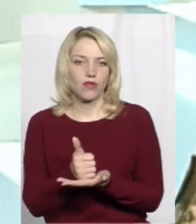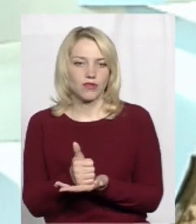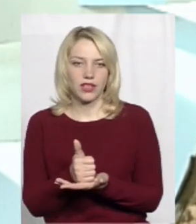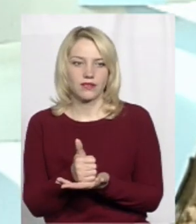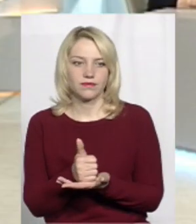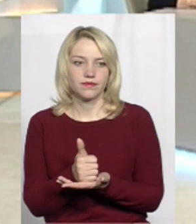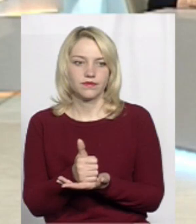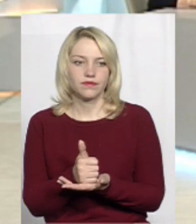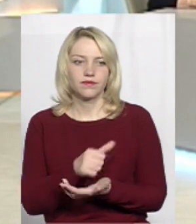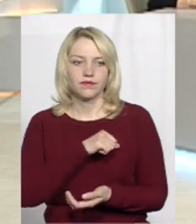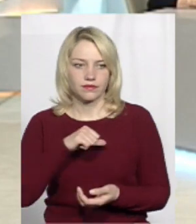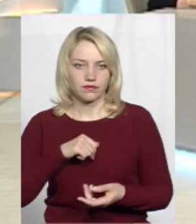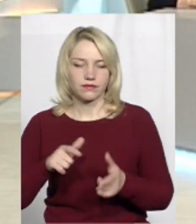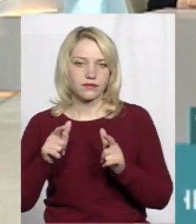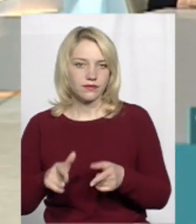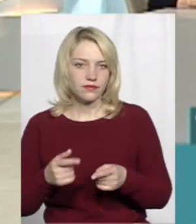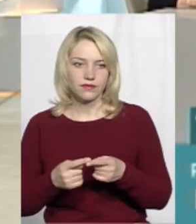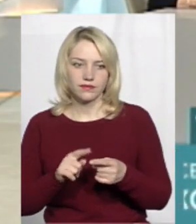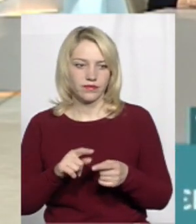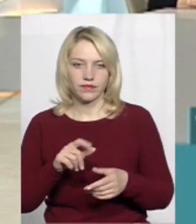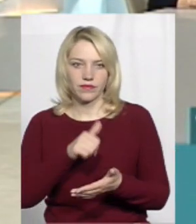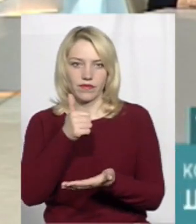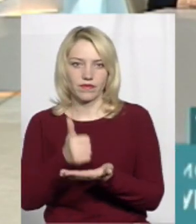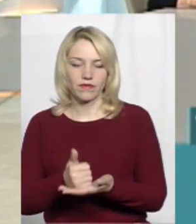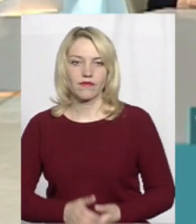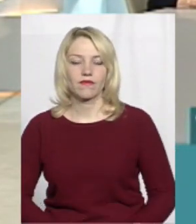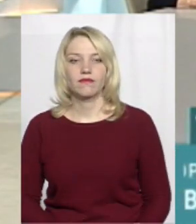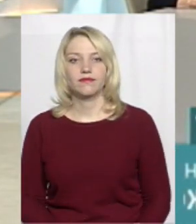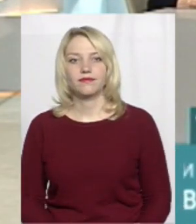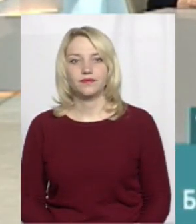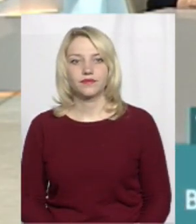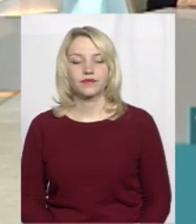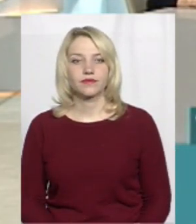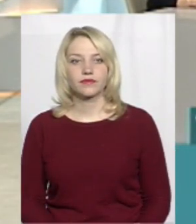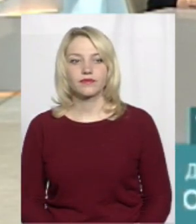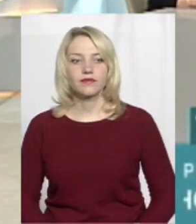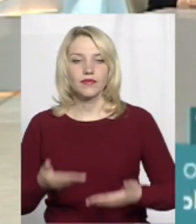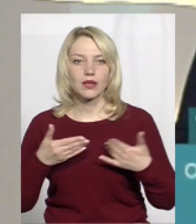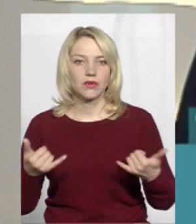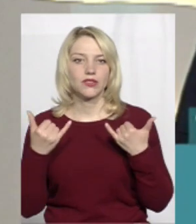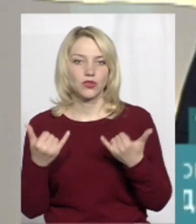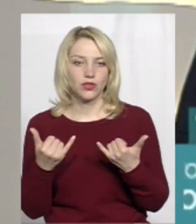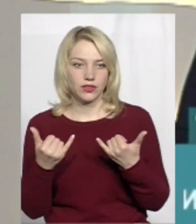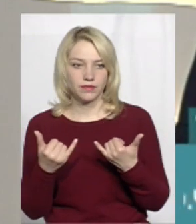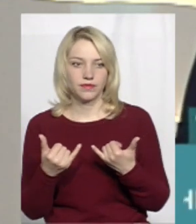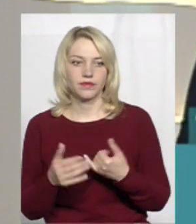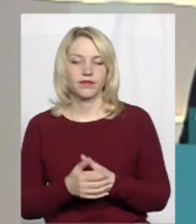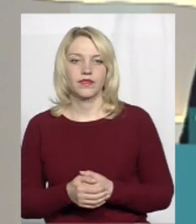З іміджу добровільний. Да, добровільний. Отже, ми сьогодні